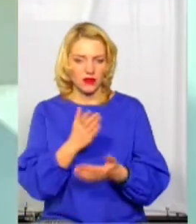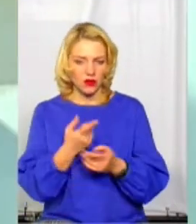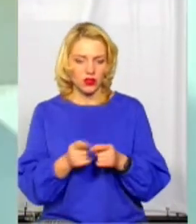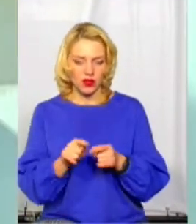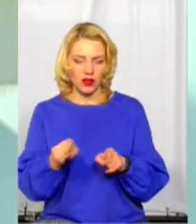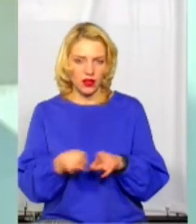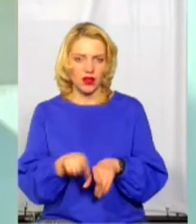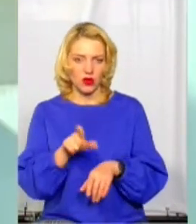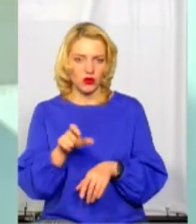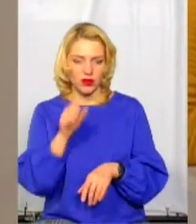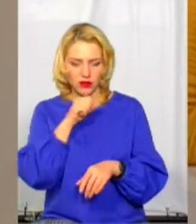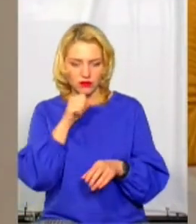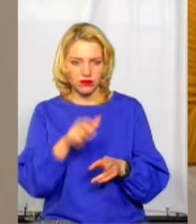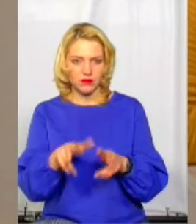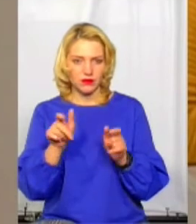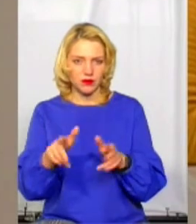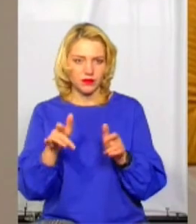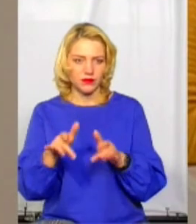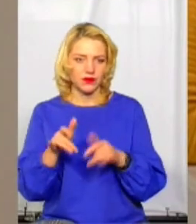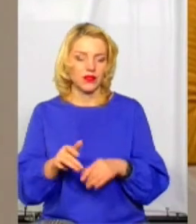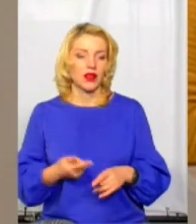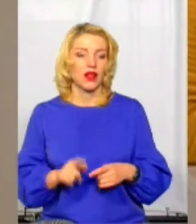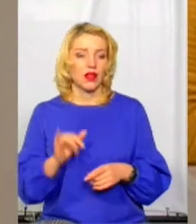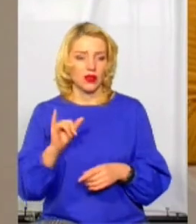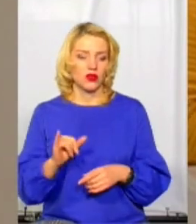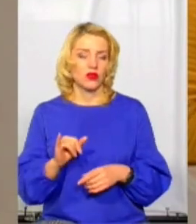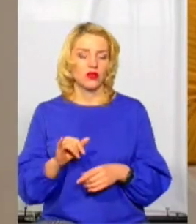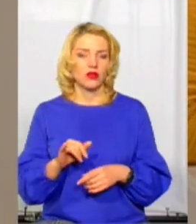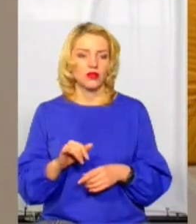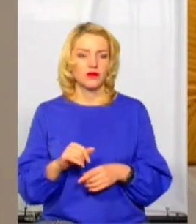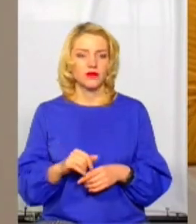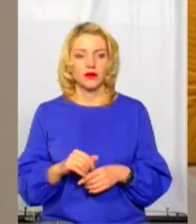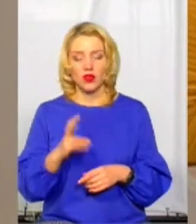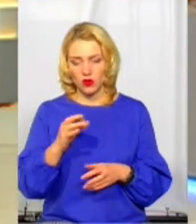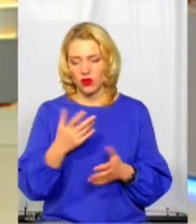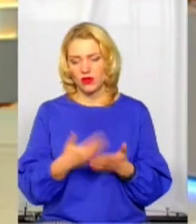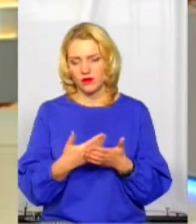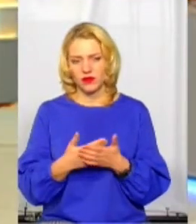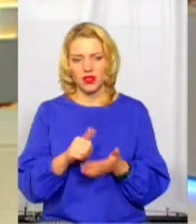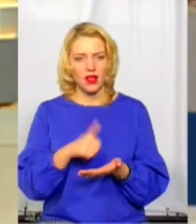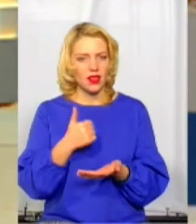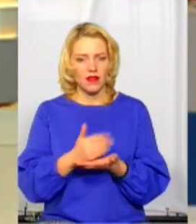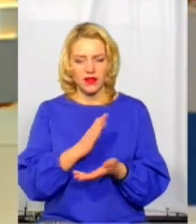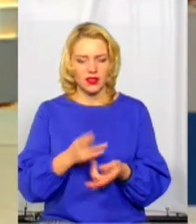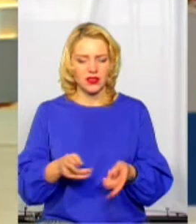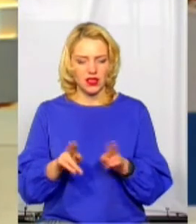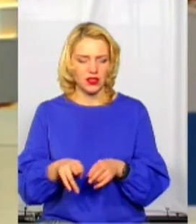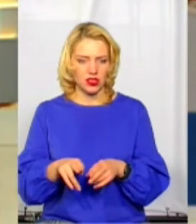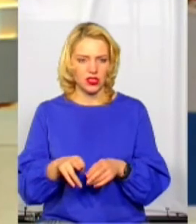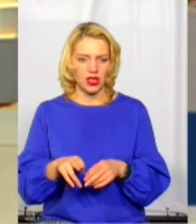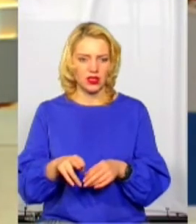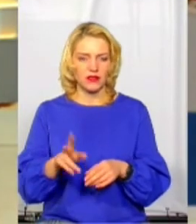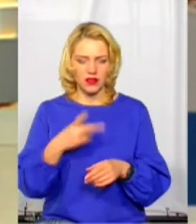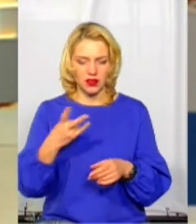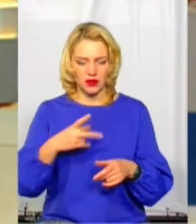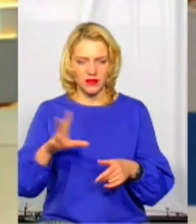злочинів. Проте за кишені можна не дуже сильно хвилюватися. Головне не залишати без нагляду і застібати